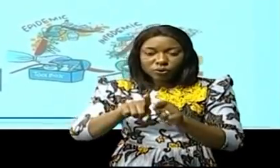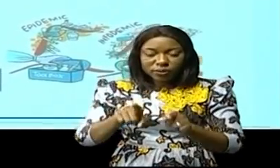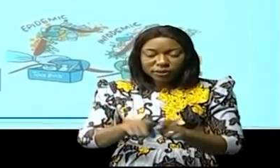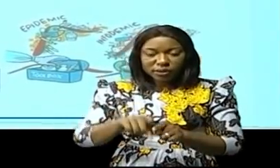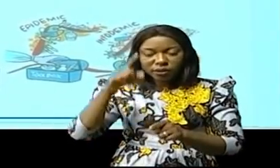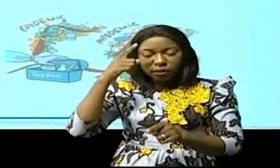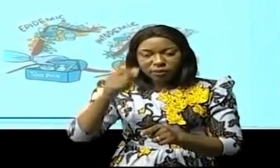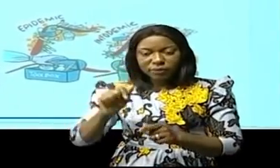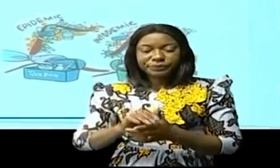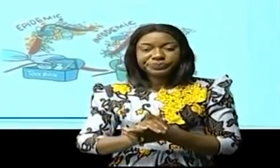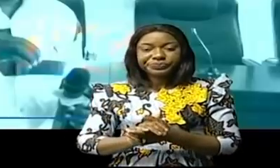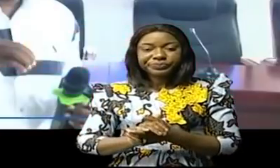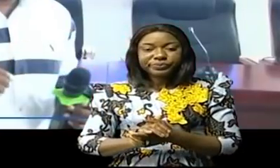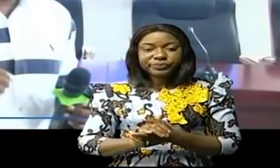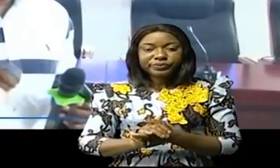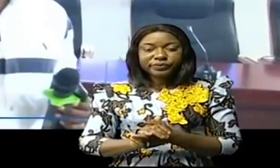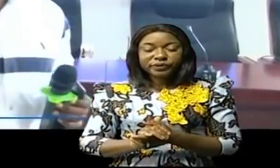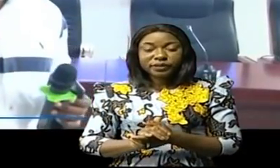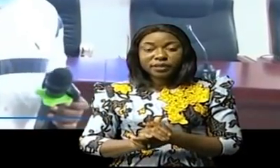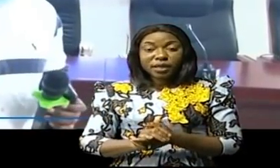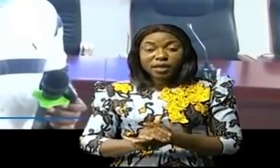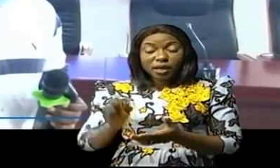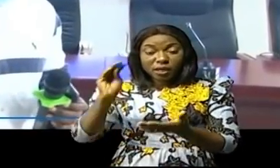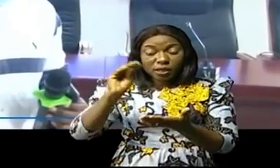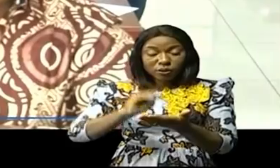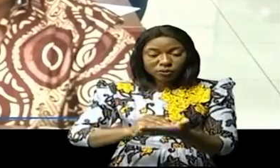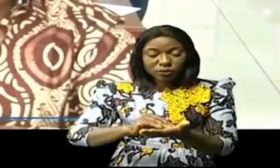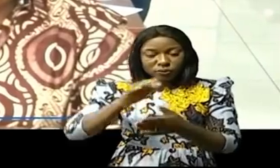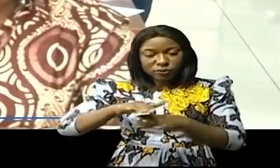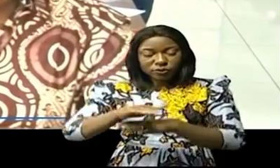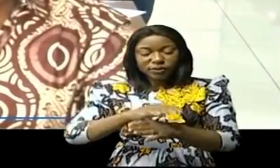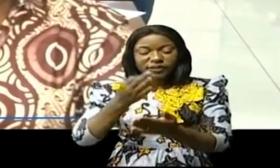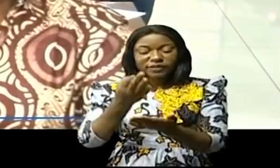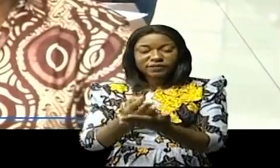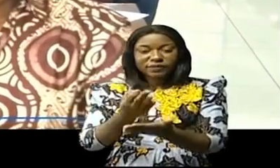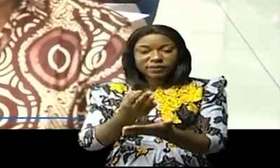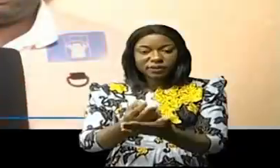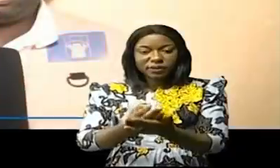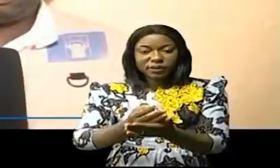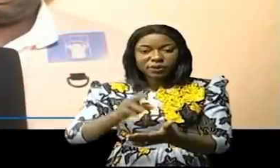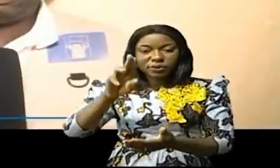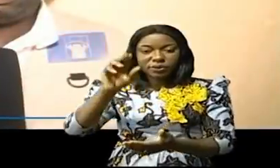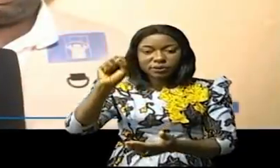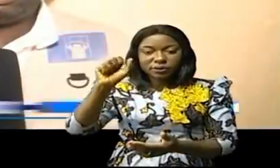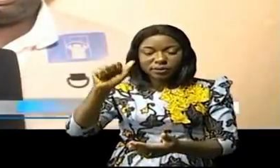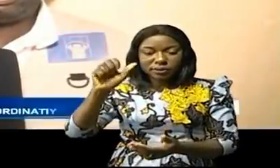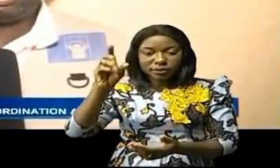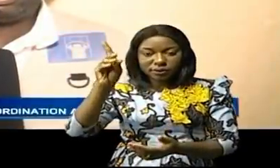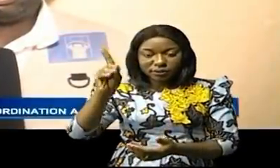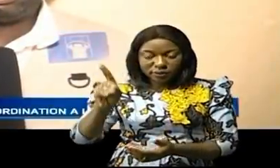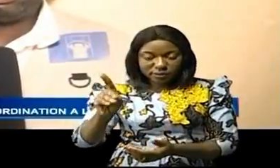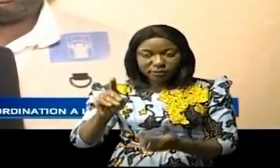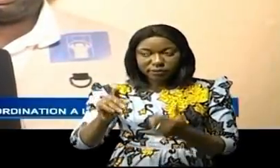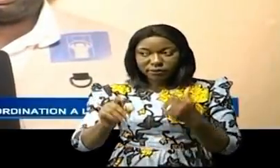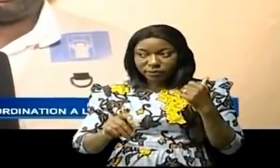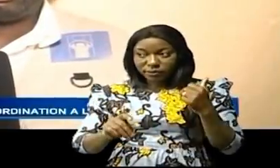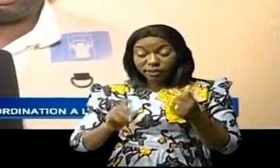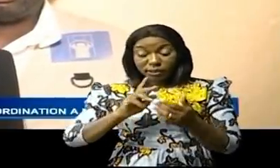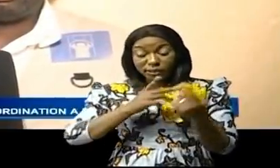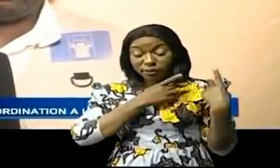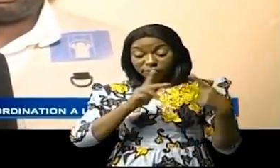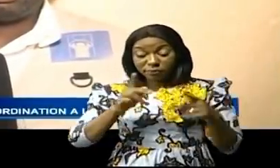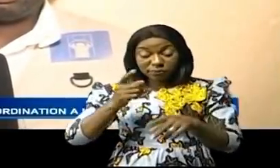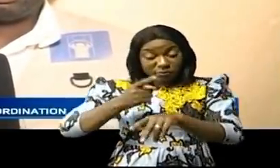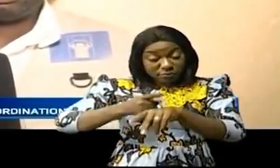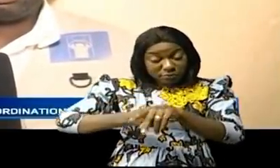l'appui de Breakthrough Action et Enright sur le financement de l'USAID ? Nous avons, depuis un certain temps, par rapport